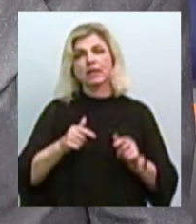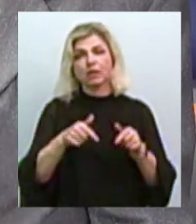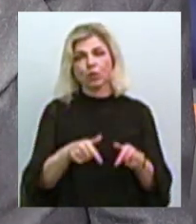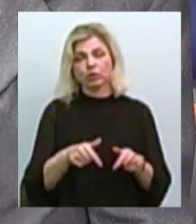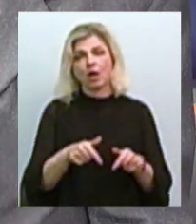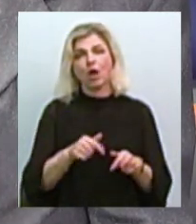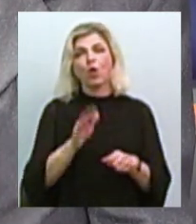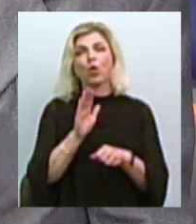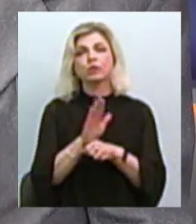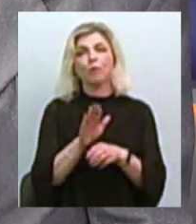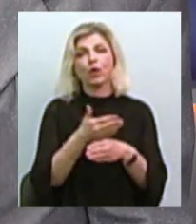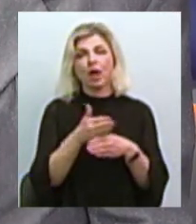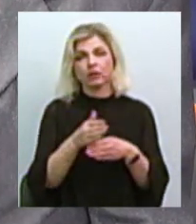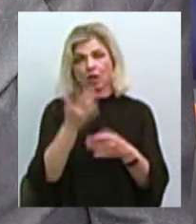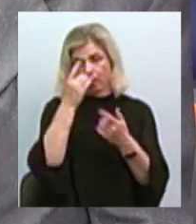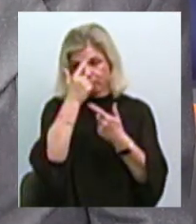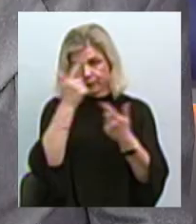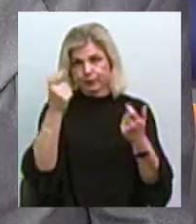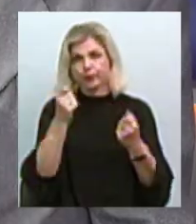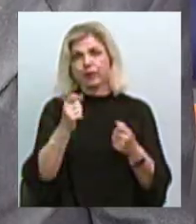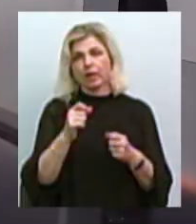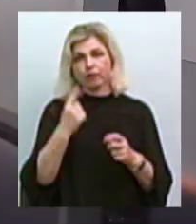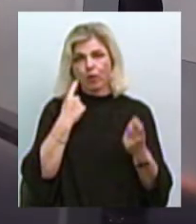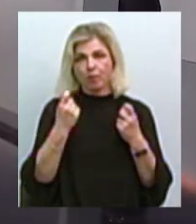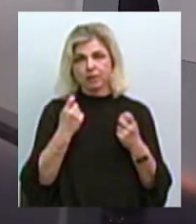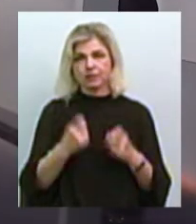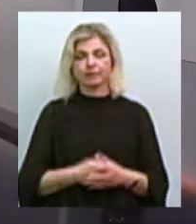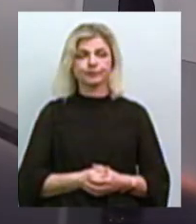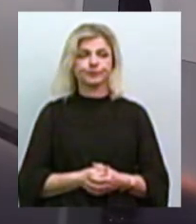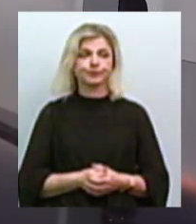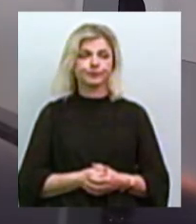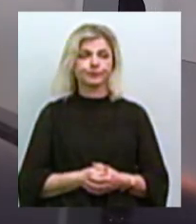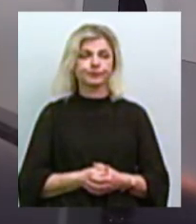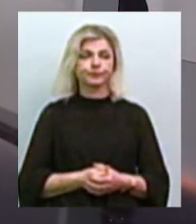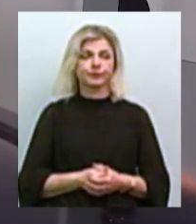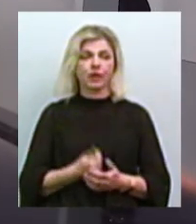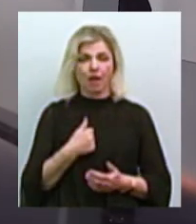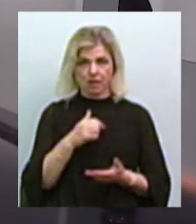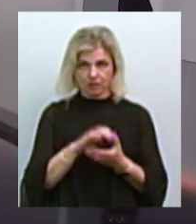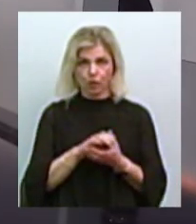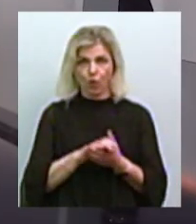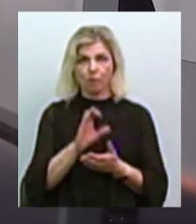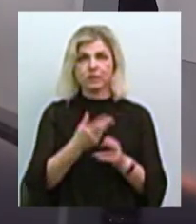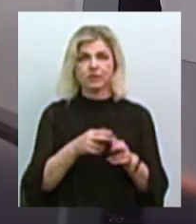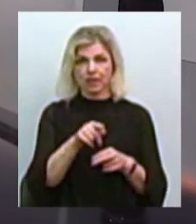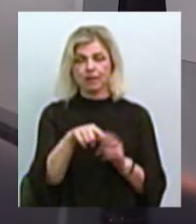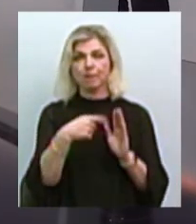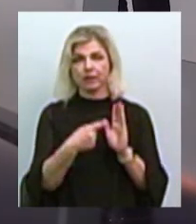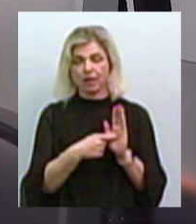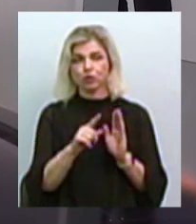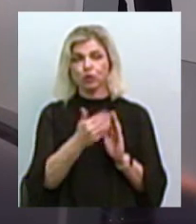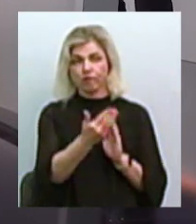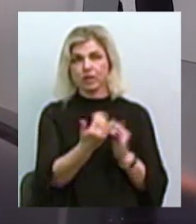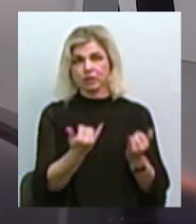розпорядникам публічної інформації. Дивіться, я знайомий з тим питанням, по якому ви задаєте саме